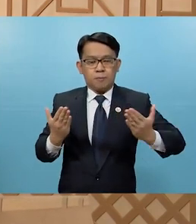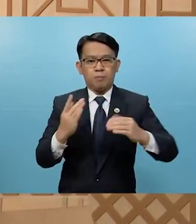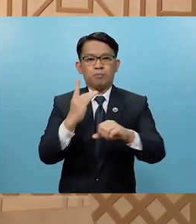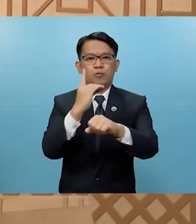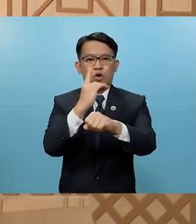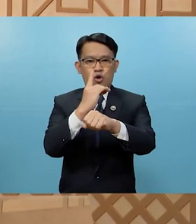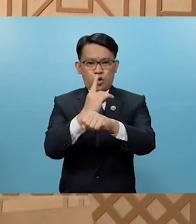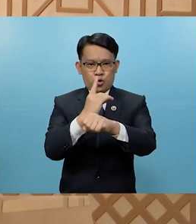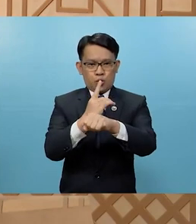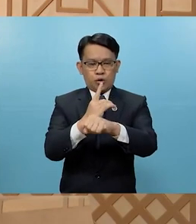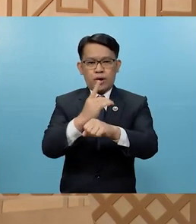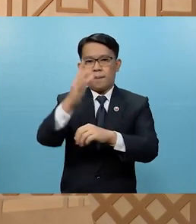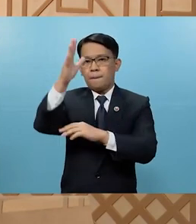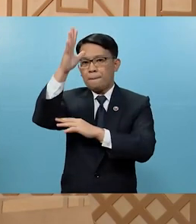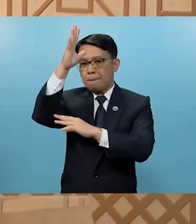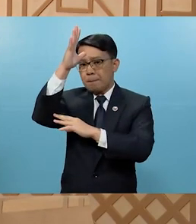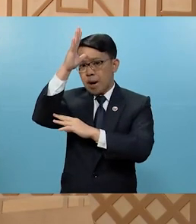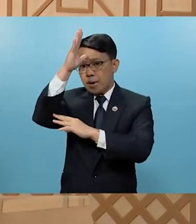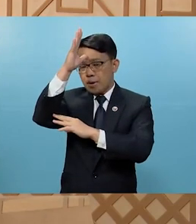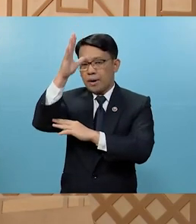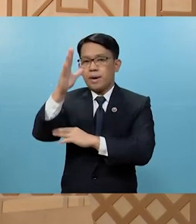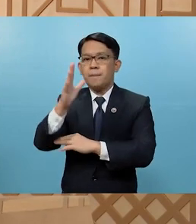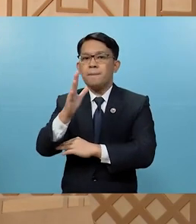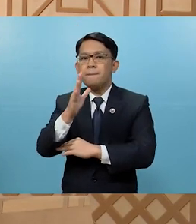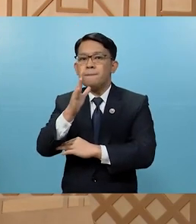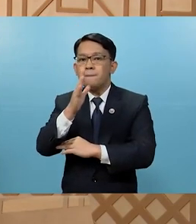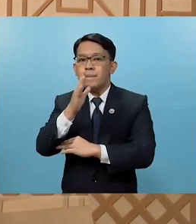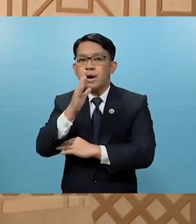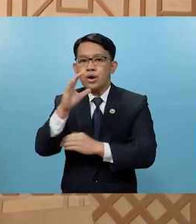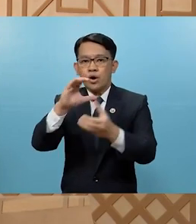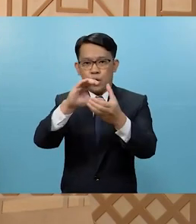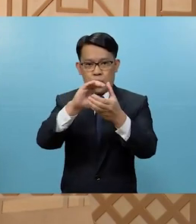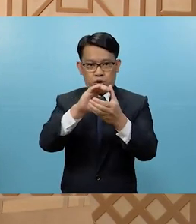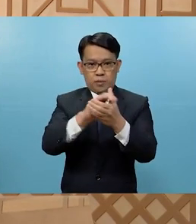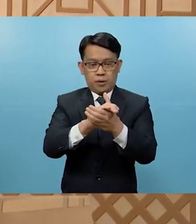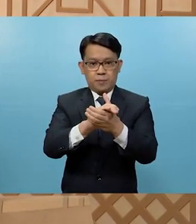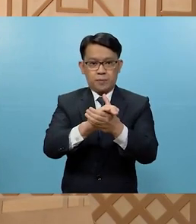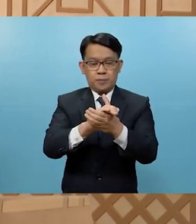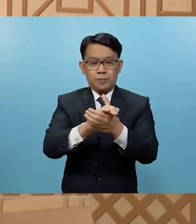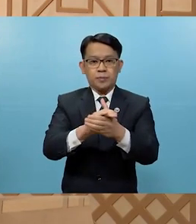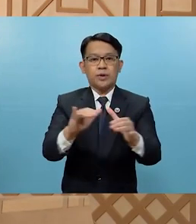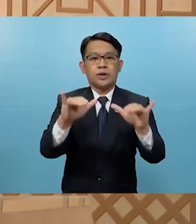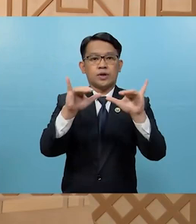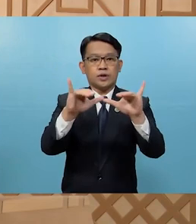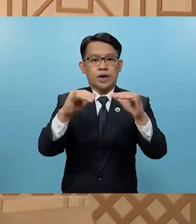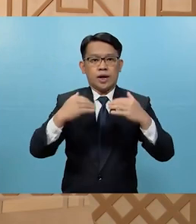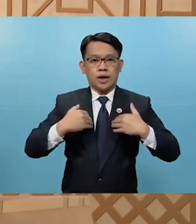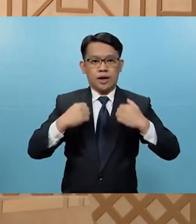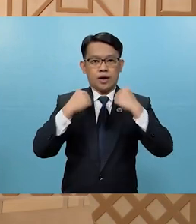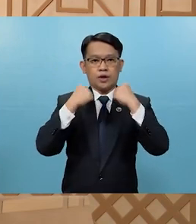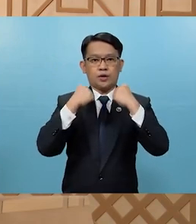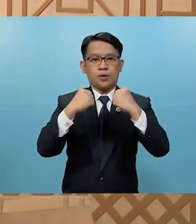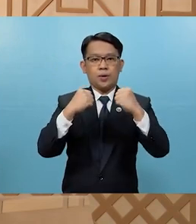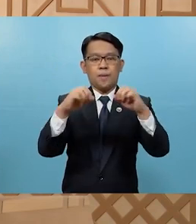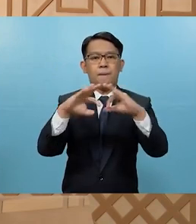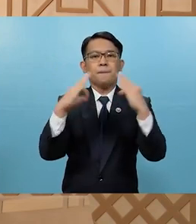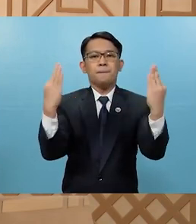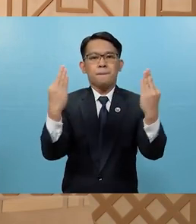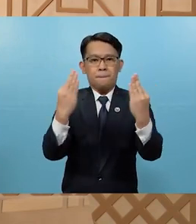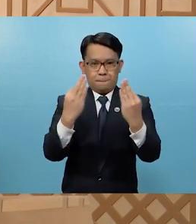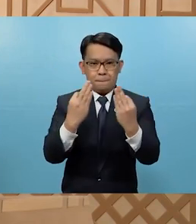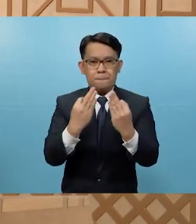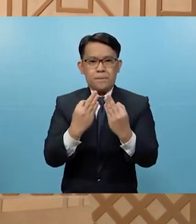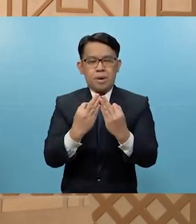pananagutan ng mga ama at ina o ng mag-asawa sa ikapananatiling matatag ng kanilang sambahayan.